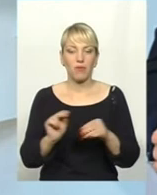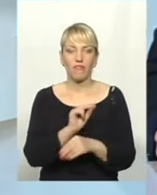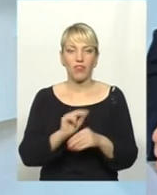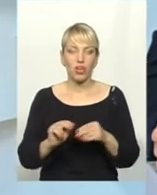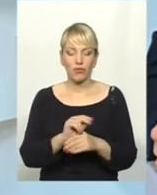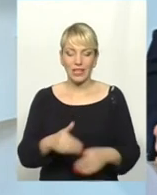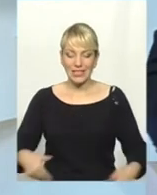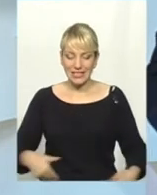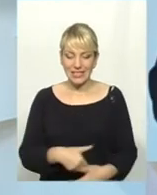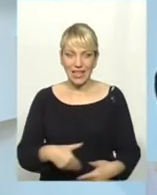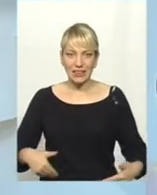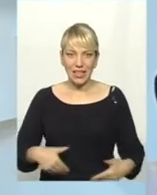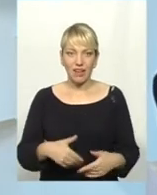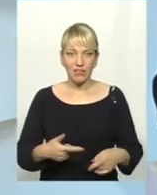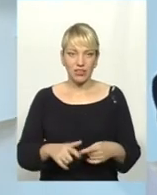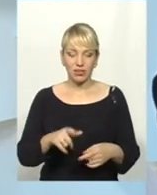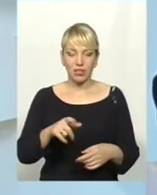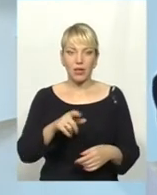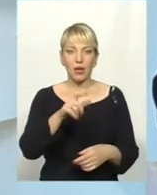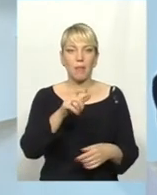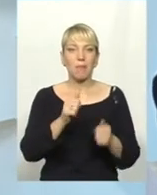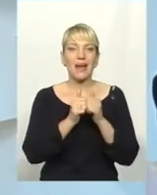статево або статевих партнерів.